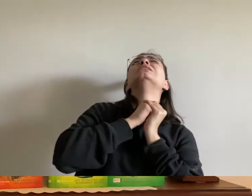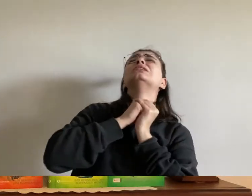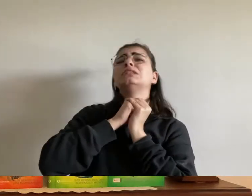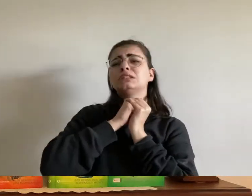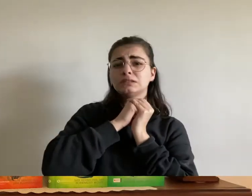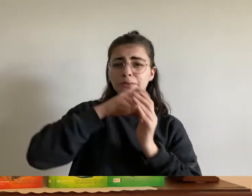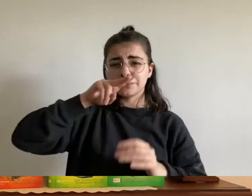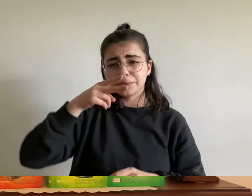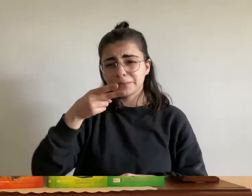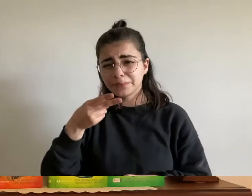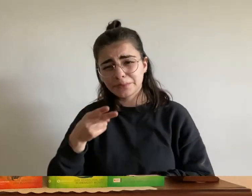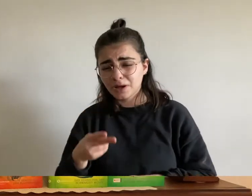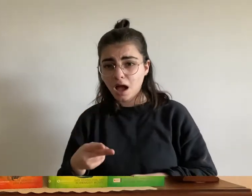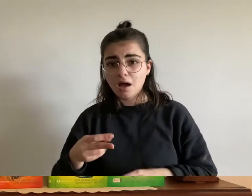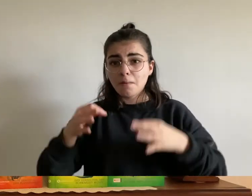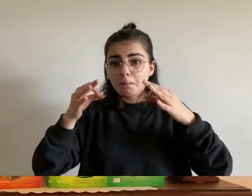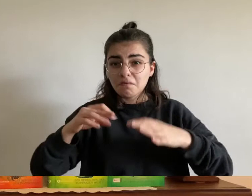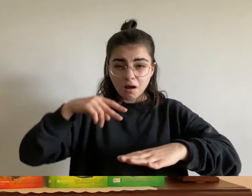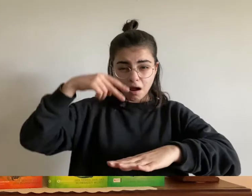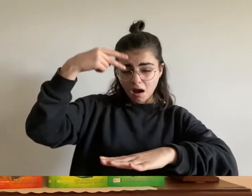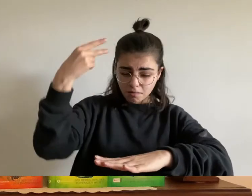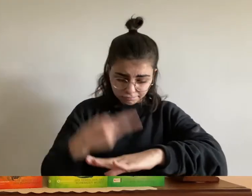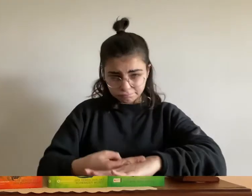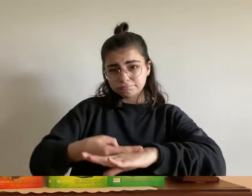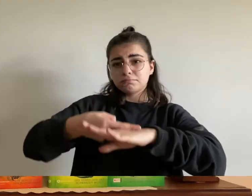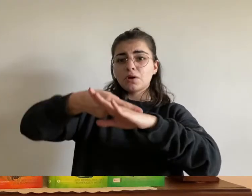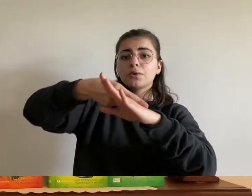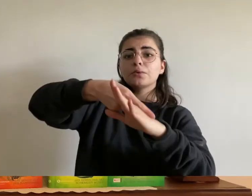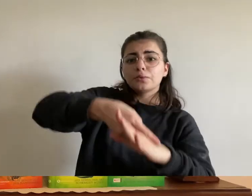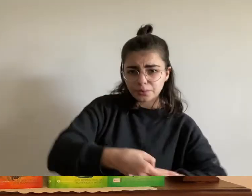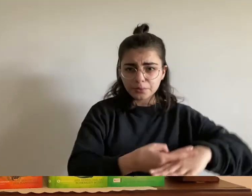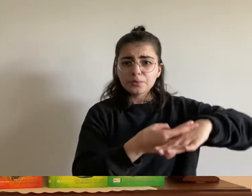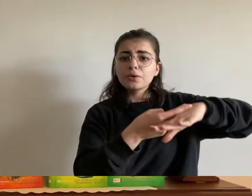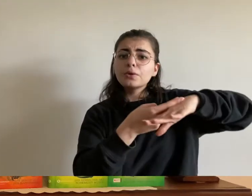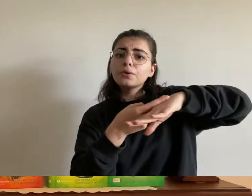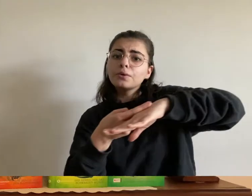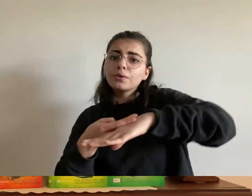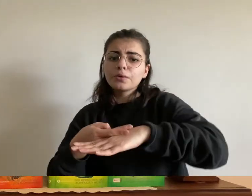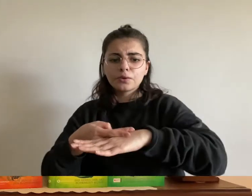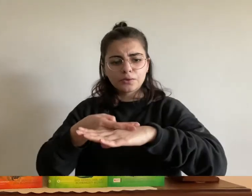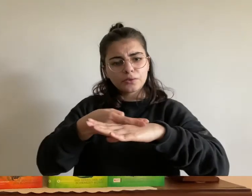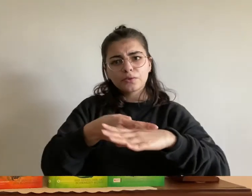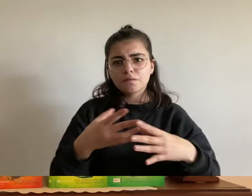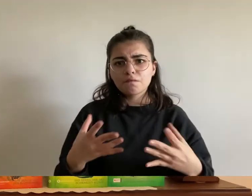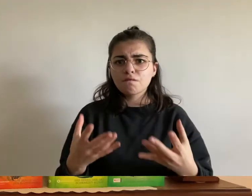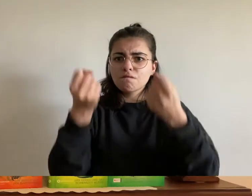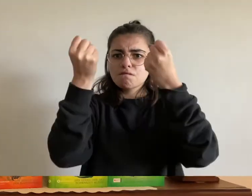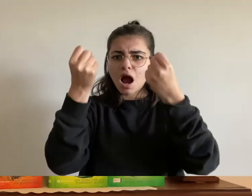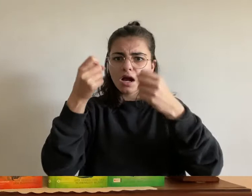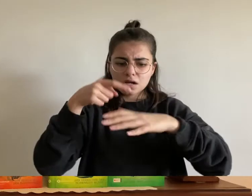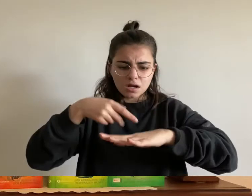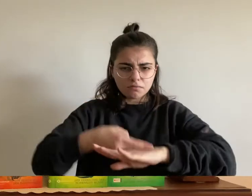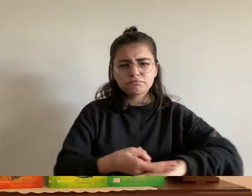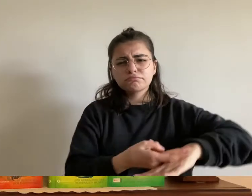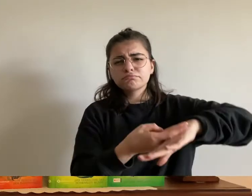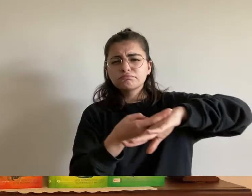konnte landete er plötzlich auf etwas das leicht unter ihm nachgab und seinen sturz abfing trotzdem war der aufprall